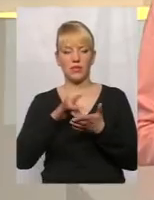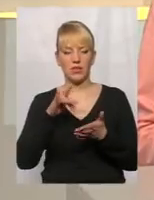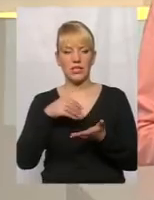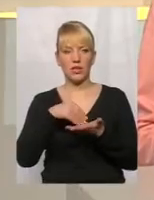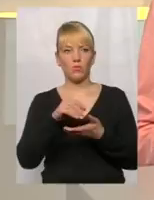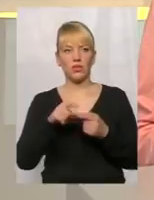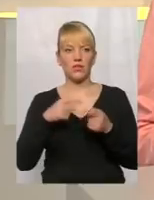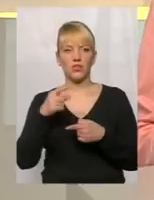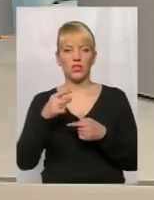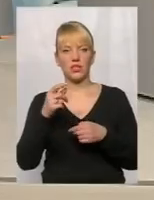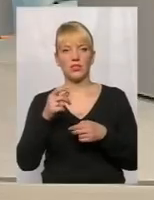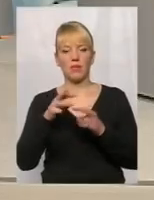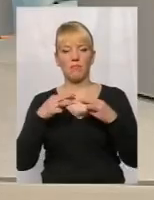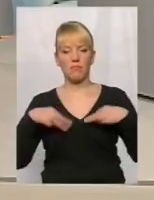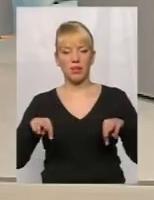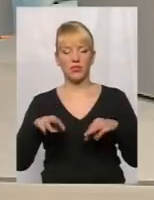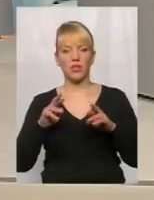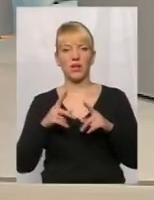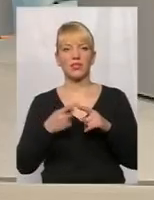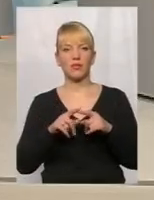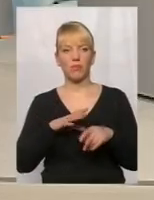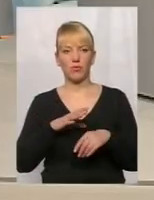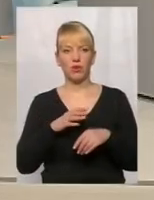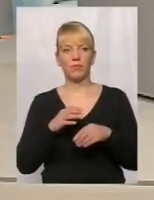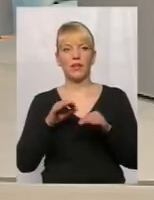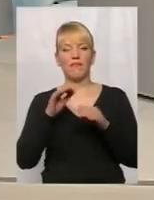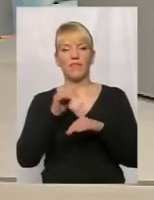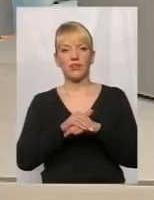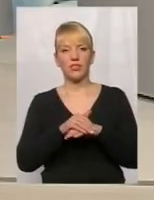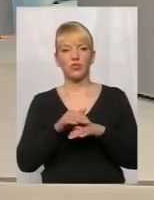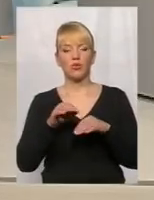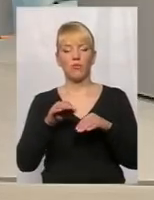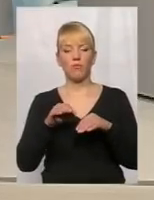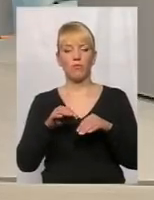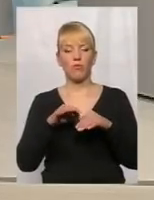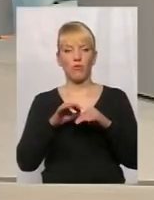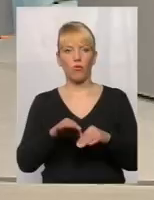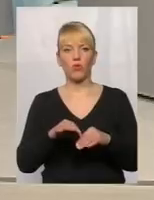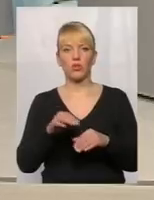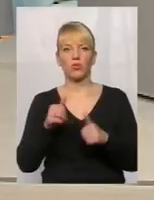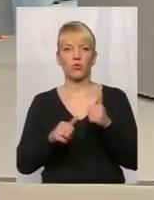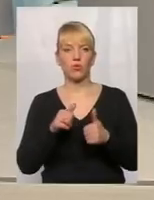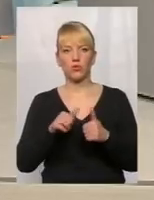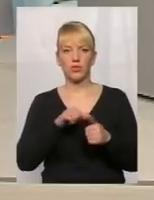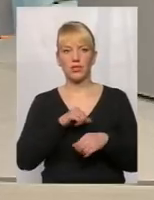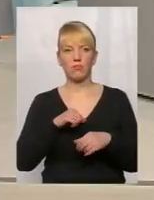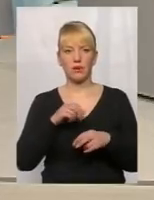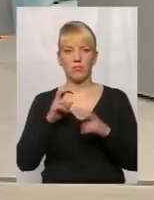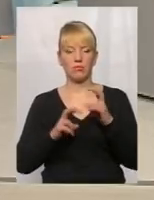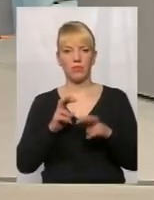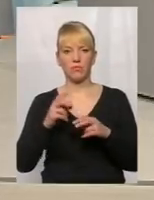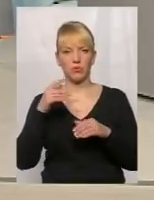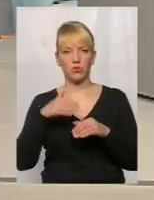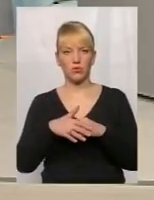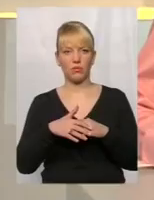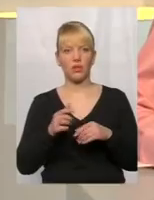міністерство? Як це відбувалося? Фактично проводило тендер саме підприємство. Зрозуміло.